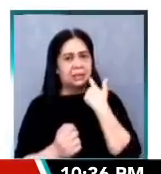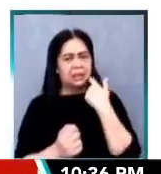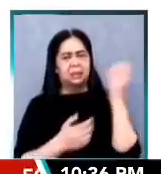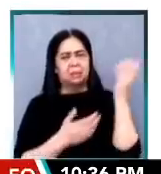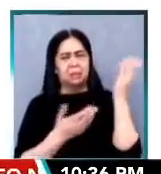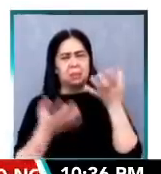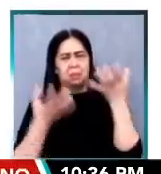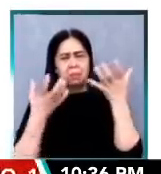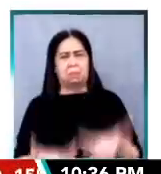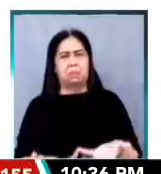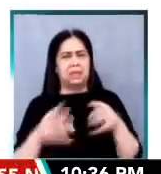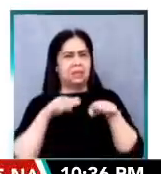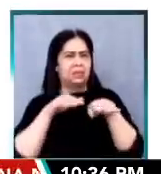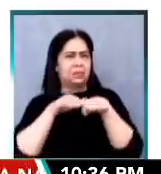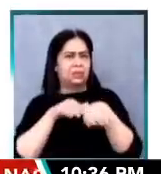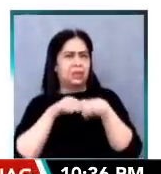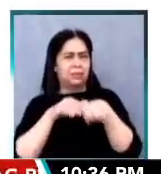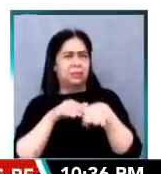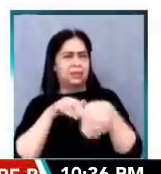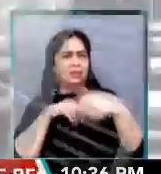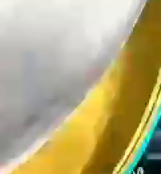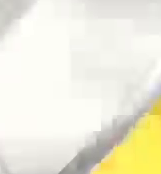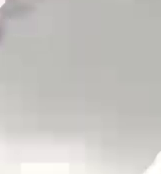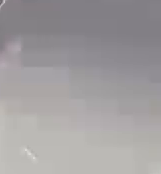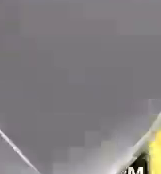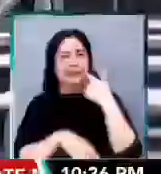ang caravan nila. Narito ang report.